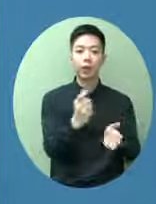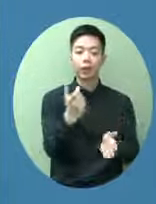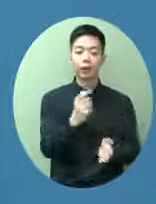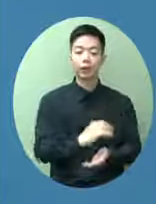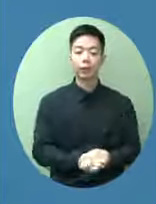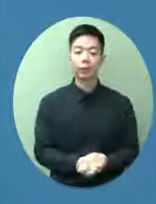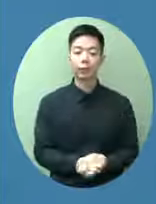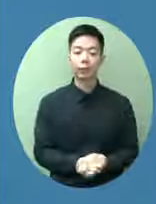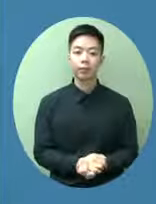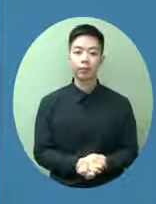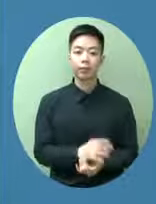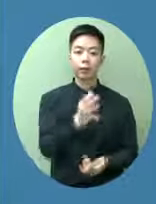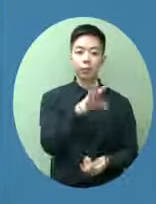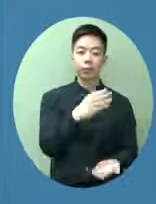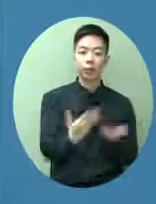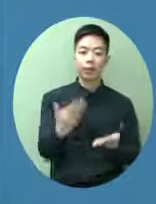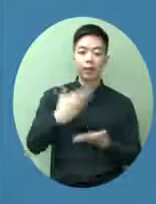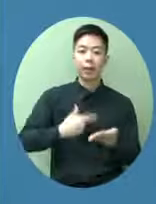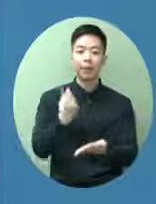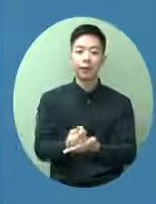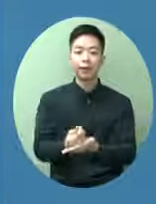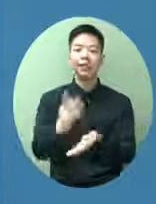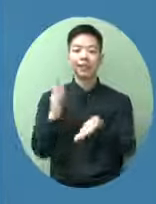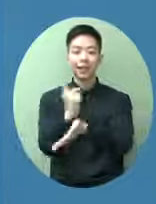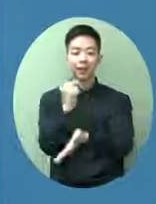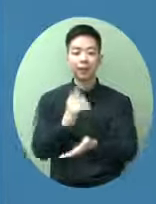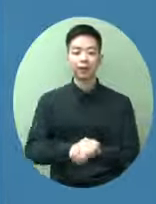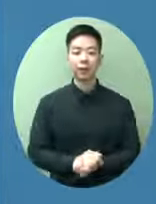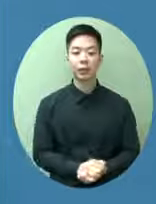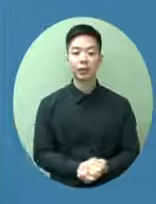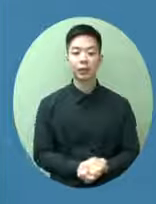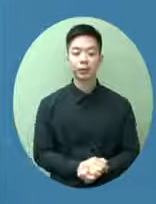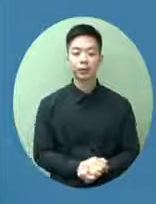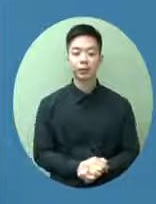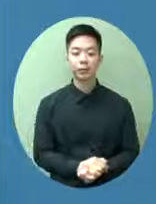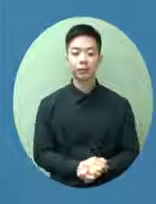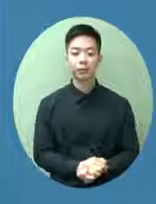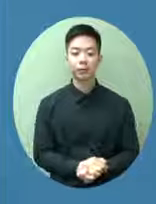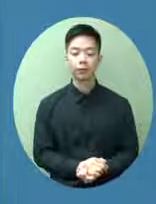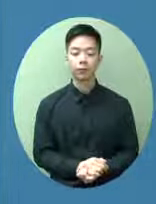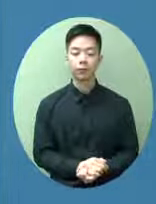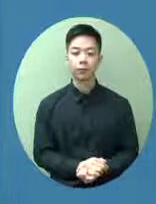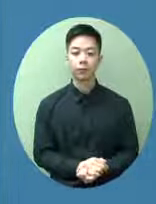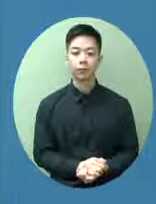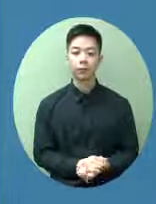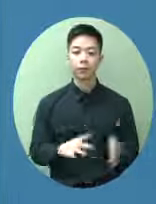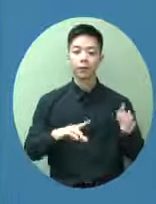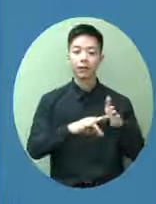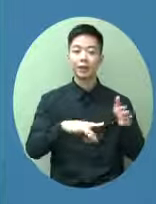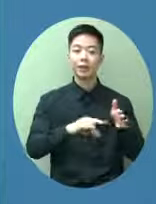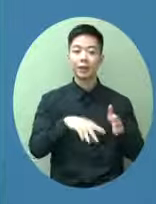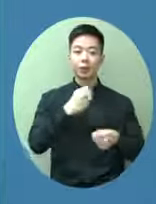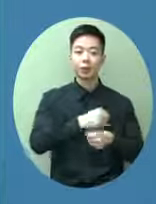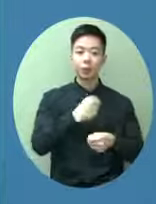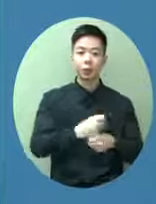延長豁免或減免的收費一年對於一些做電業承辦商或電業工